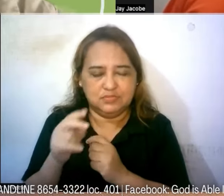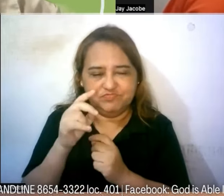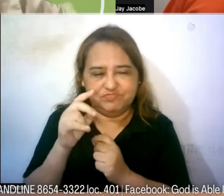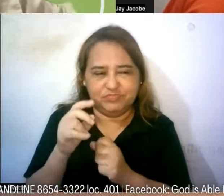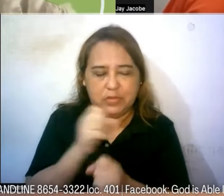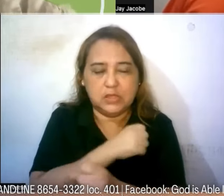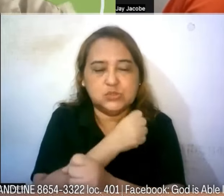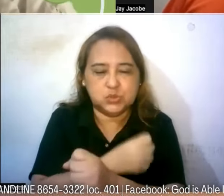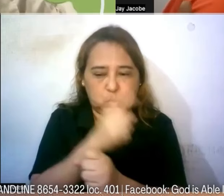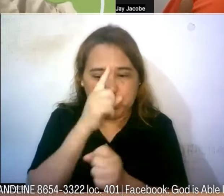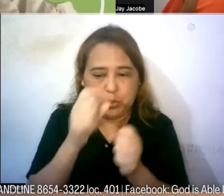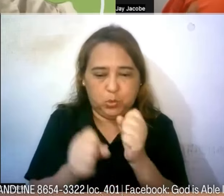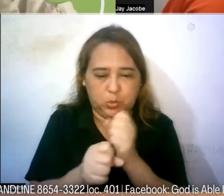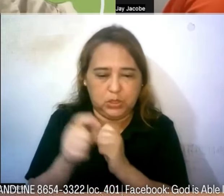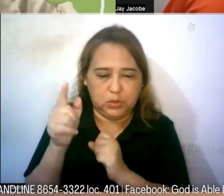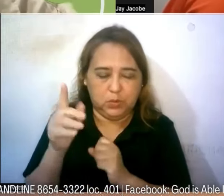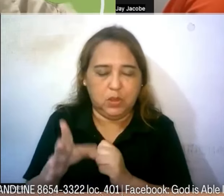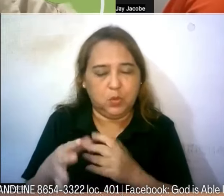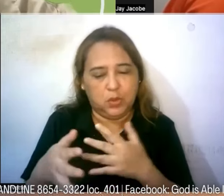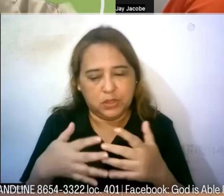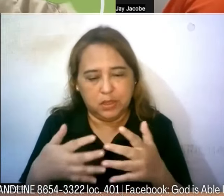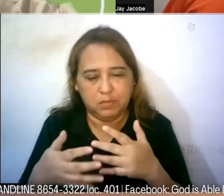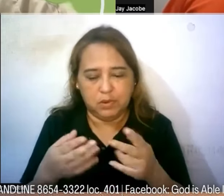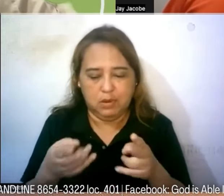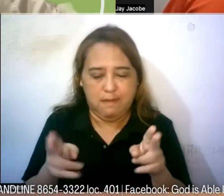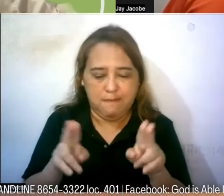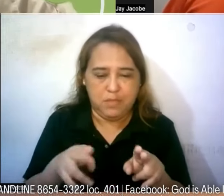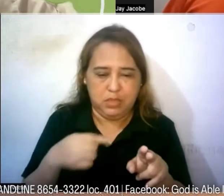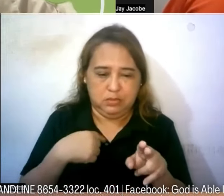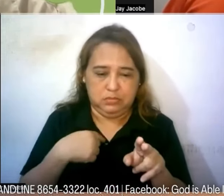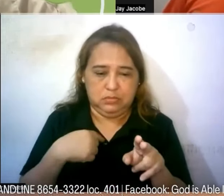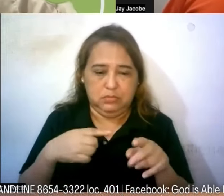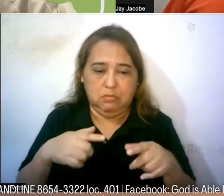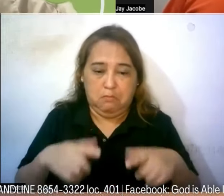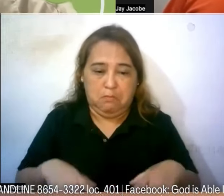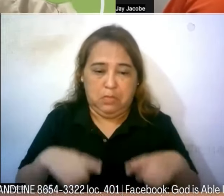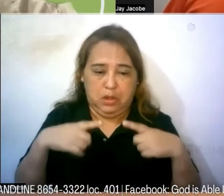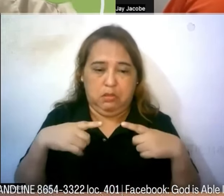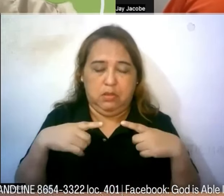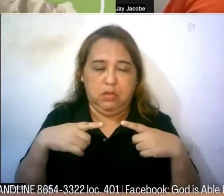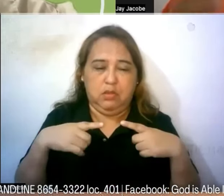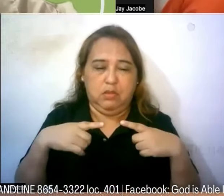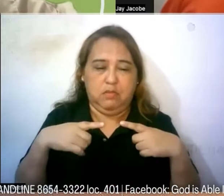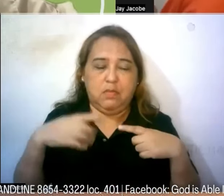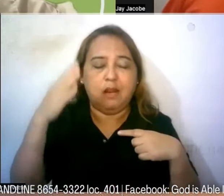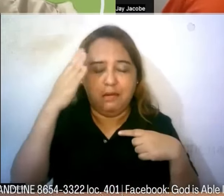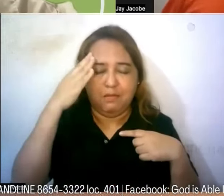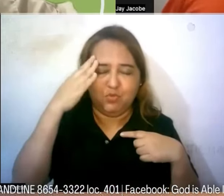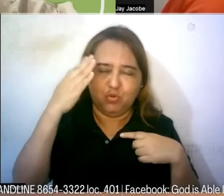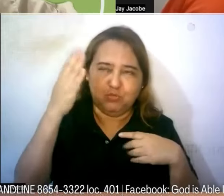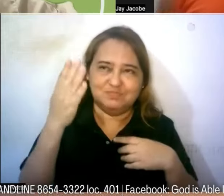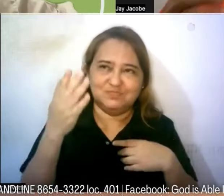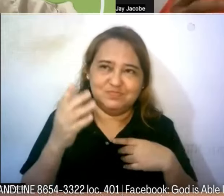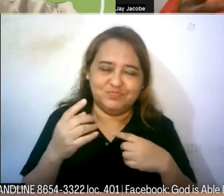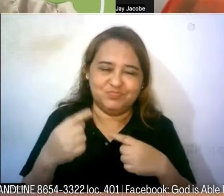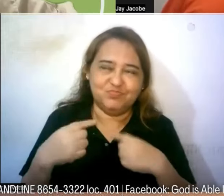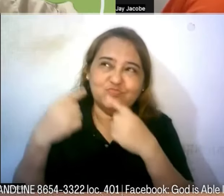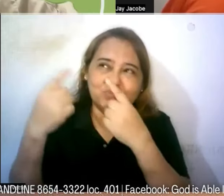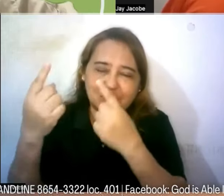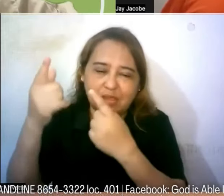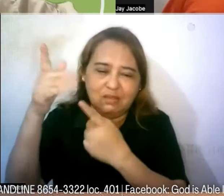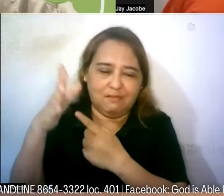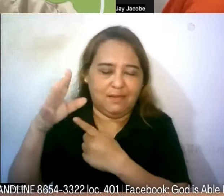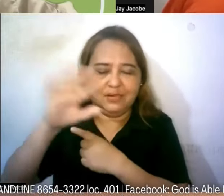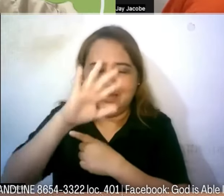Panginoon na anuman na mangyari sa buhay ko po ay alam po po sa Diyos po ako pupunta at hindi niya po ko